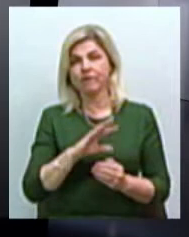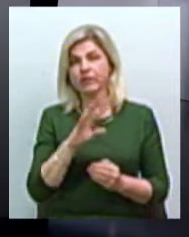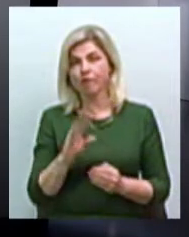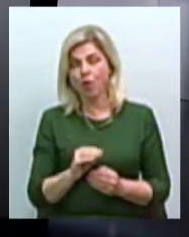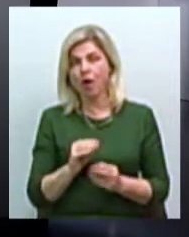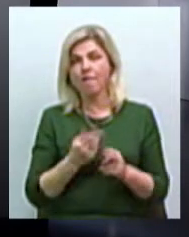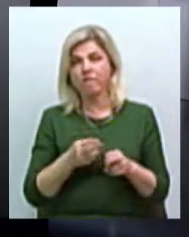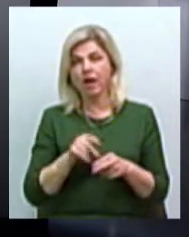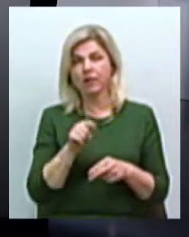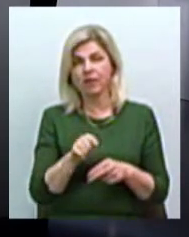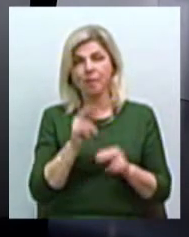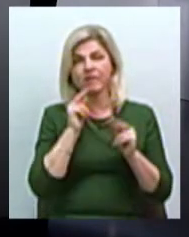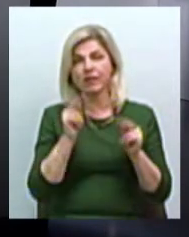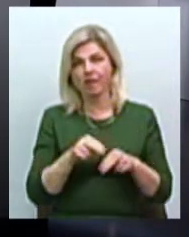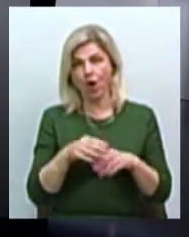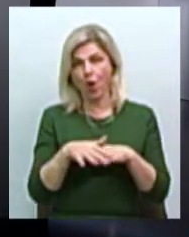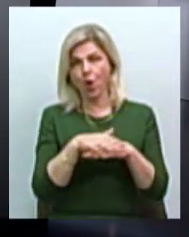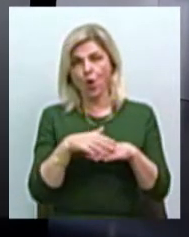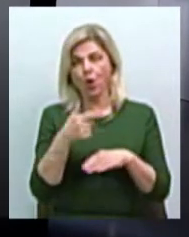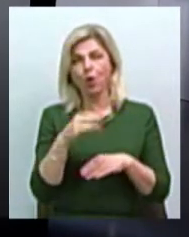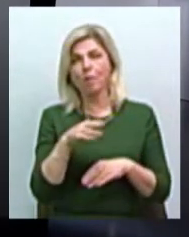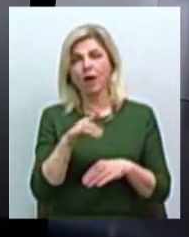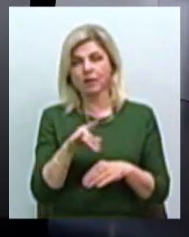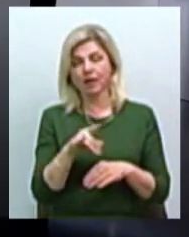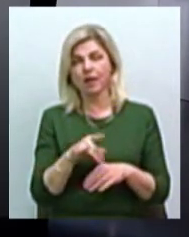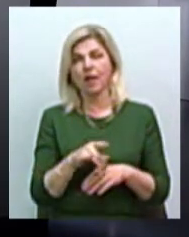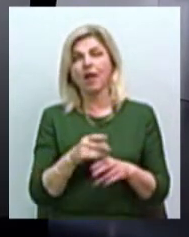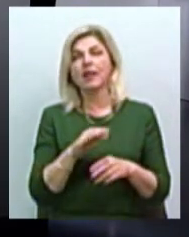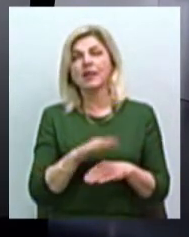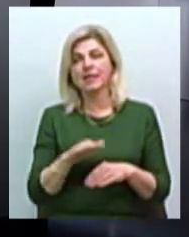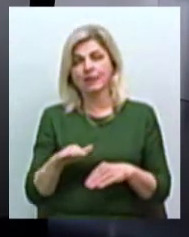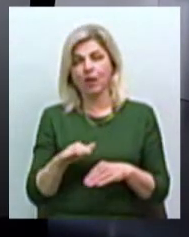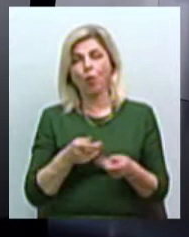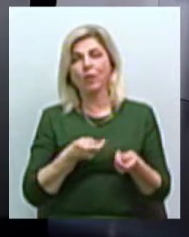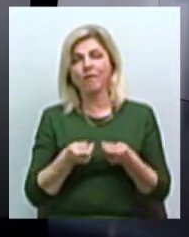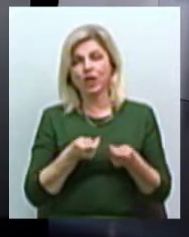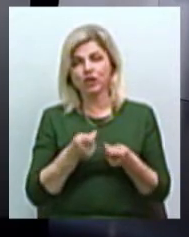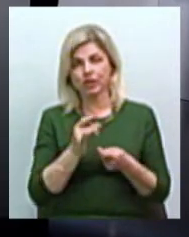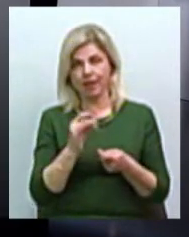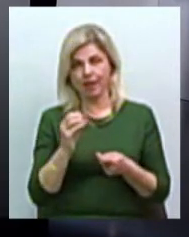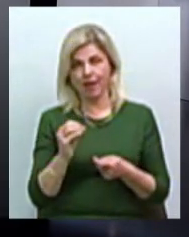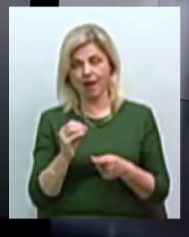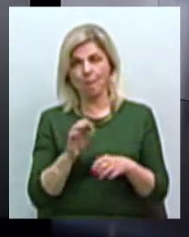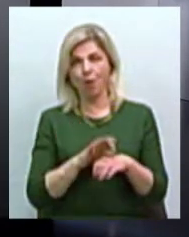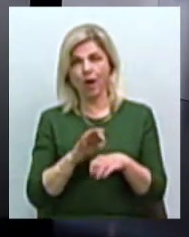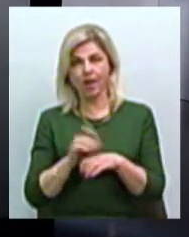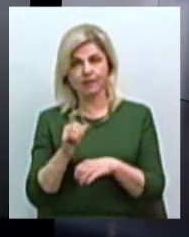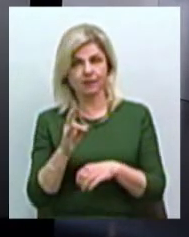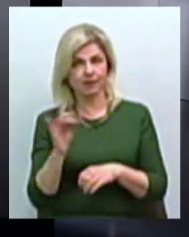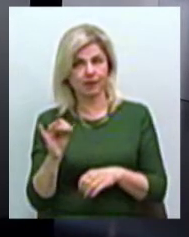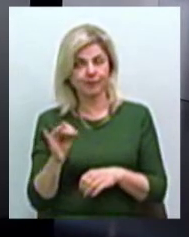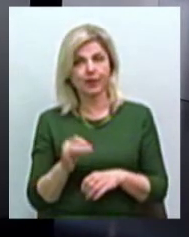виноваті об'єдненні громади. Це, скажімо так, детські болезни, управлінческі болезни. І мені дуже